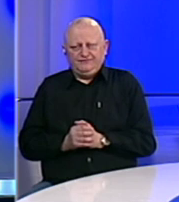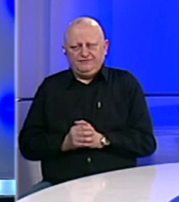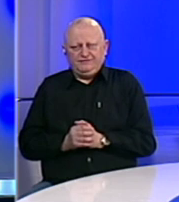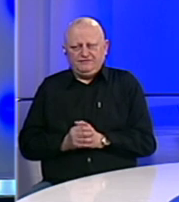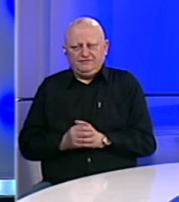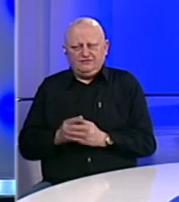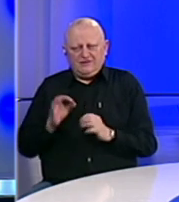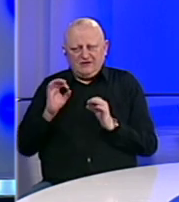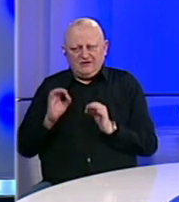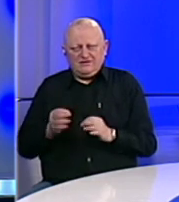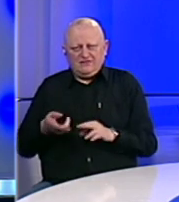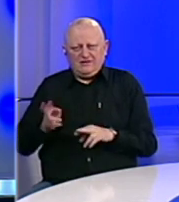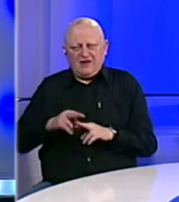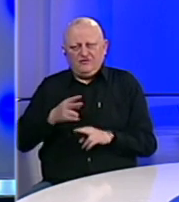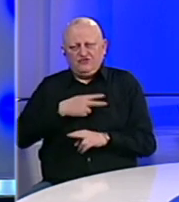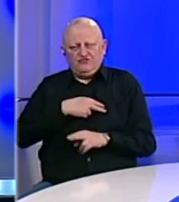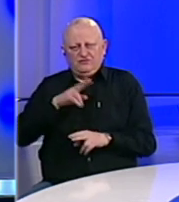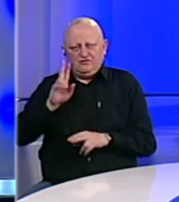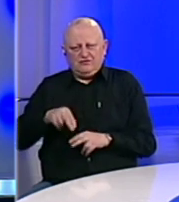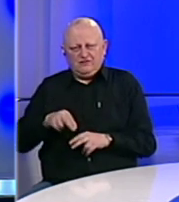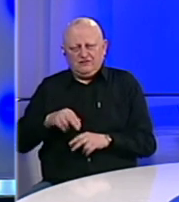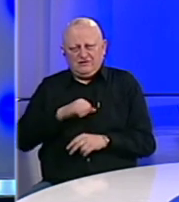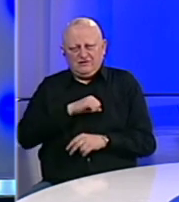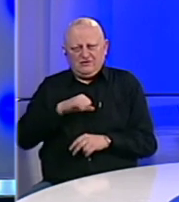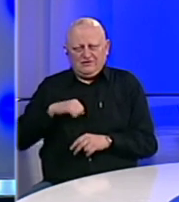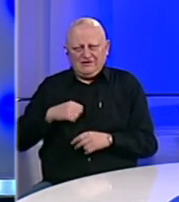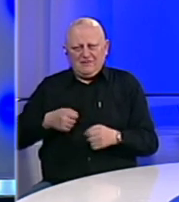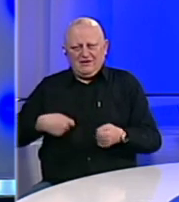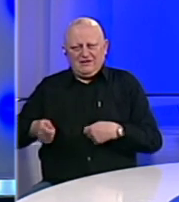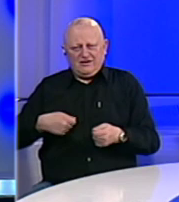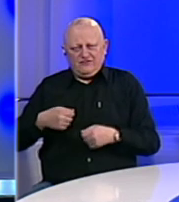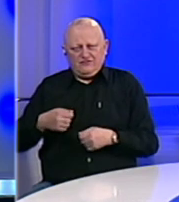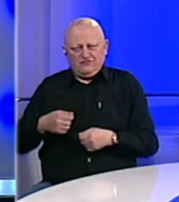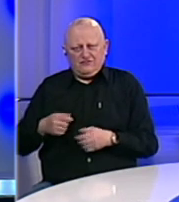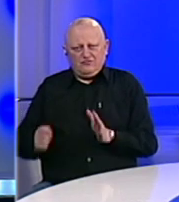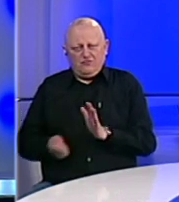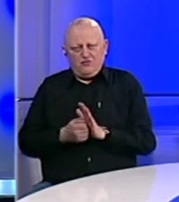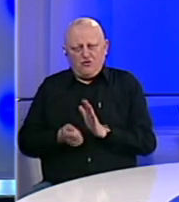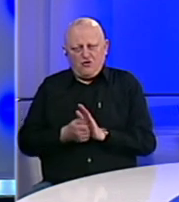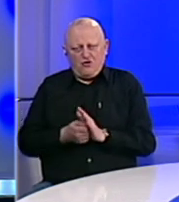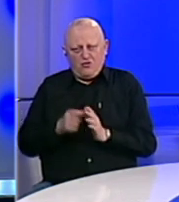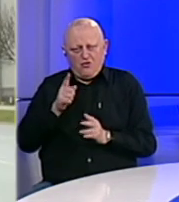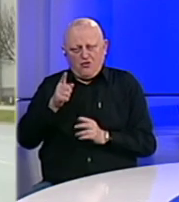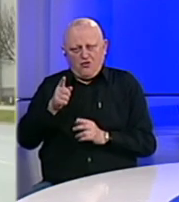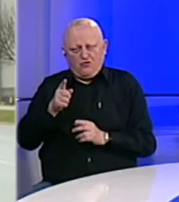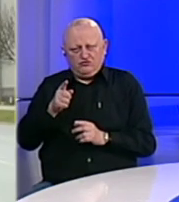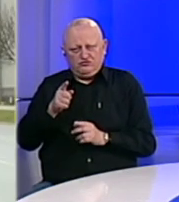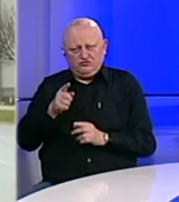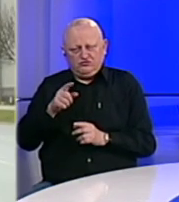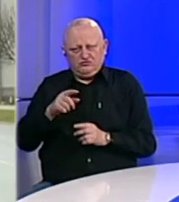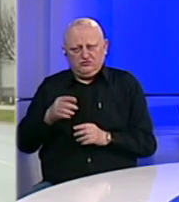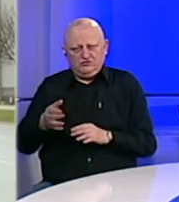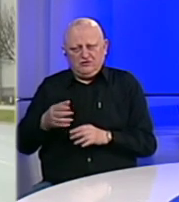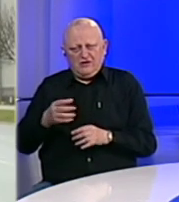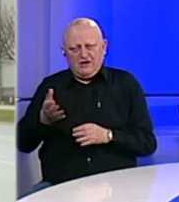Pa sasvim sigurno da je najveću odgovornost imaju sami trgovci prilikom prodeje, gdje će oni zapravo biti taj